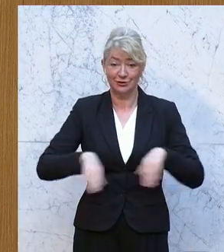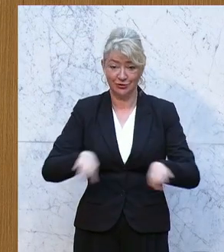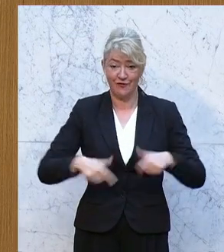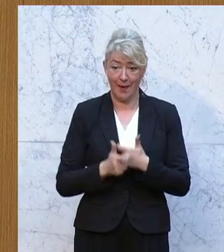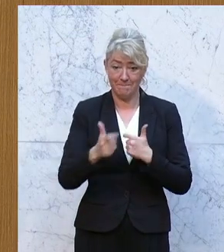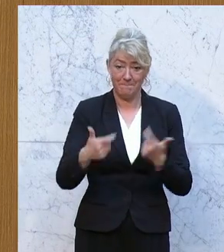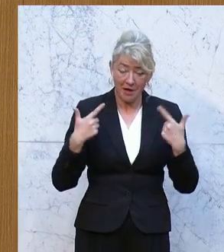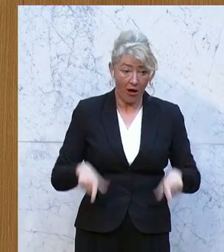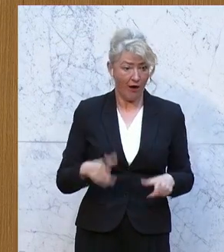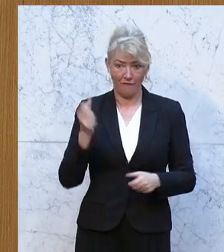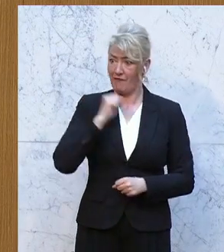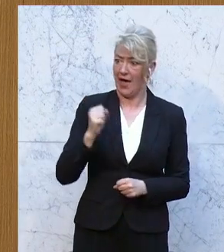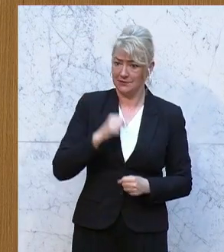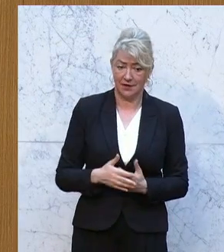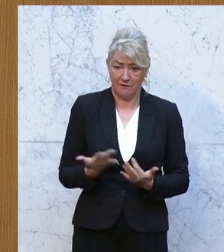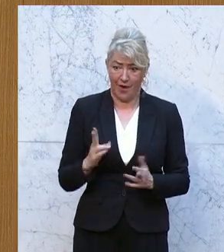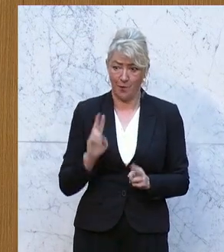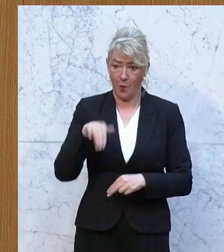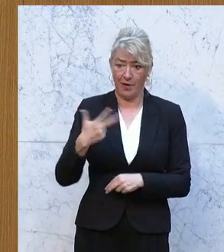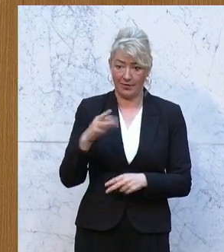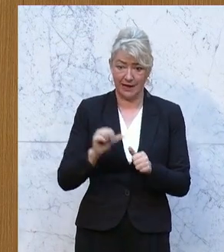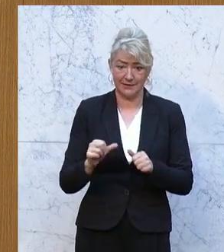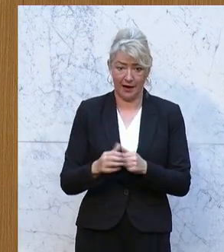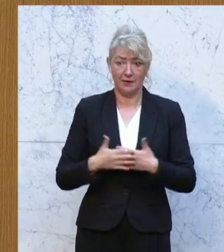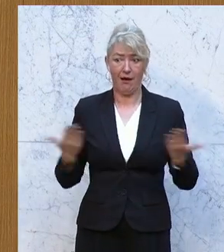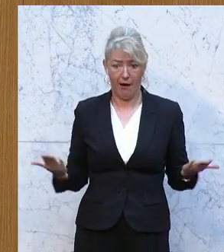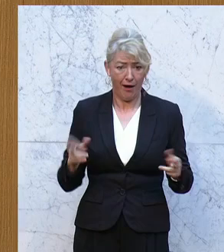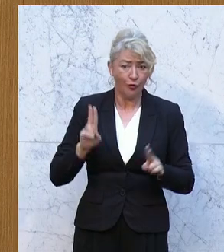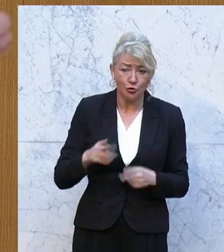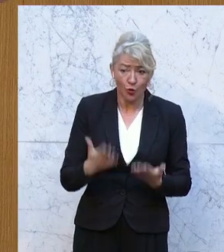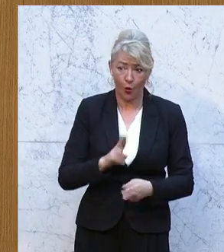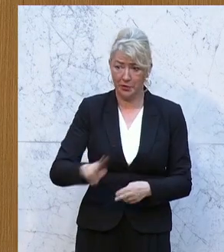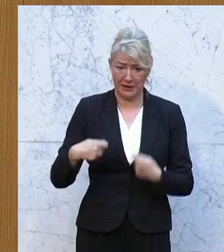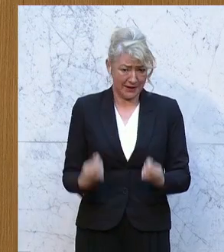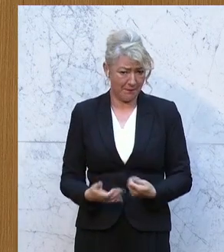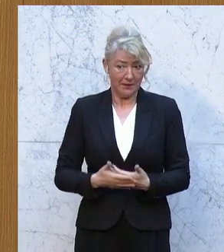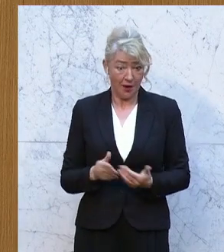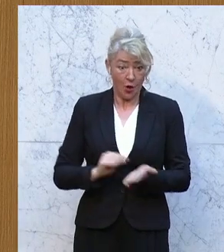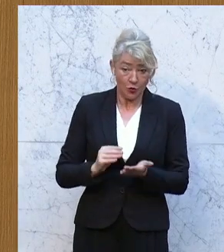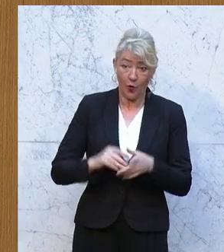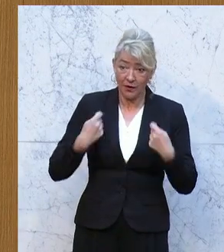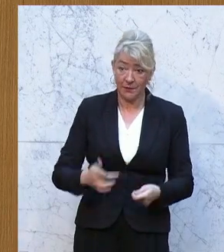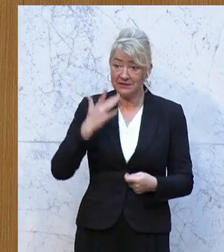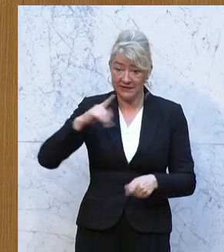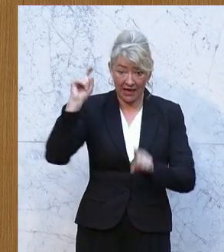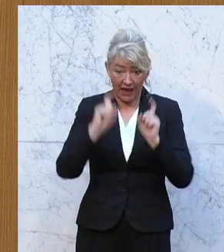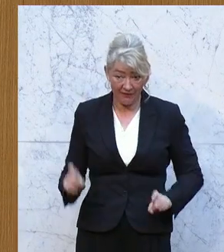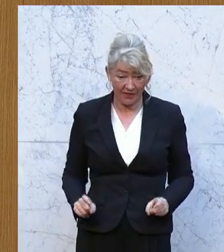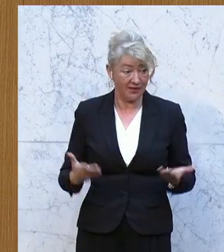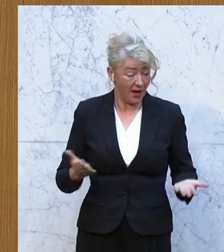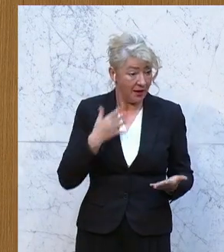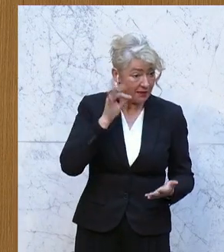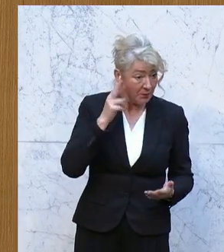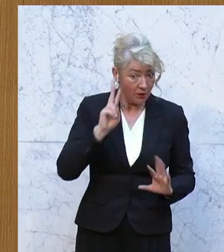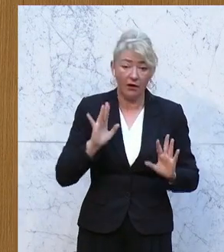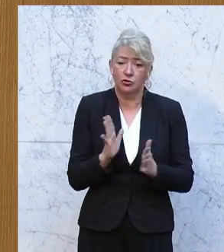durften. Wahnsinn, weil es hatte über 30 Grad. So etwas hat es ja überhaupt noch nie gegeben. dann gibt es auch noch Hitzegewitter, meine Damen und Herren. Das hat es